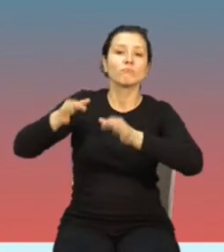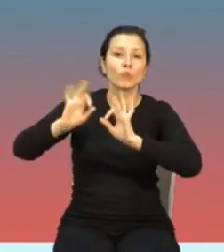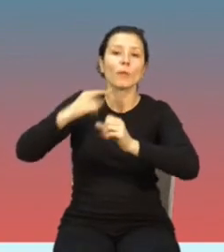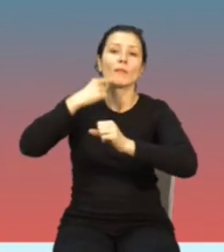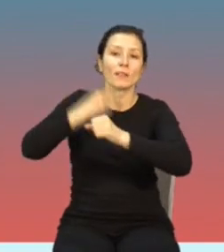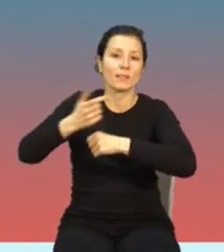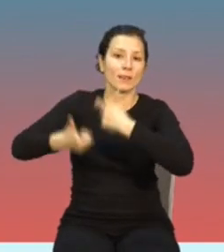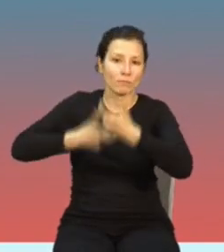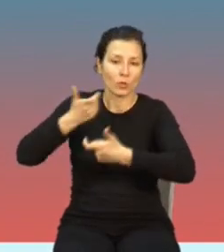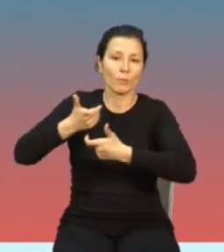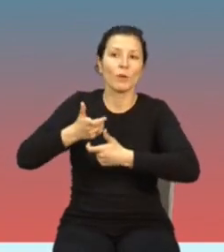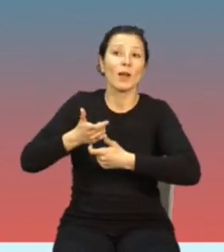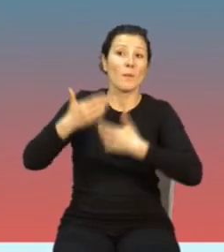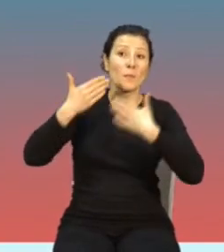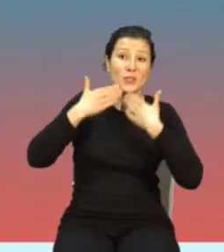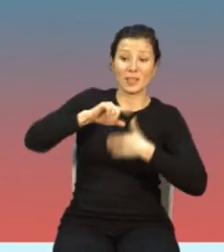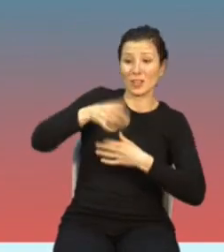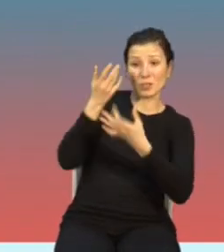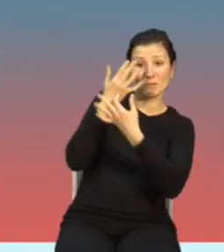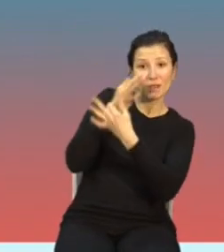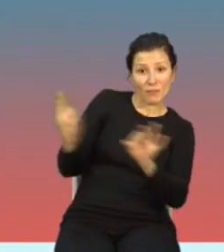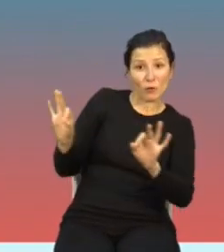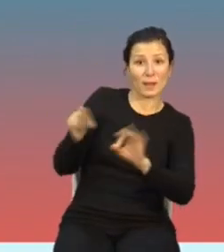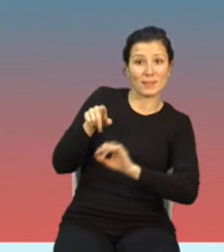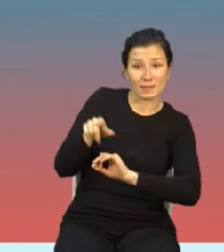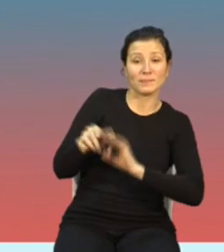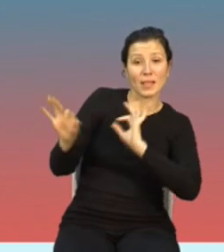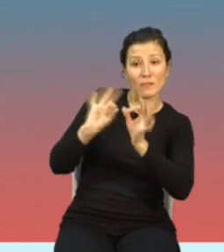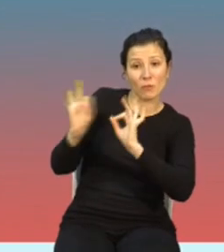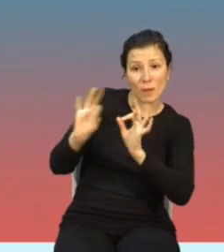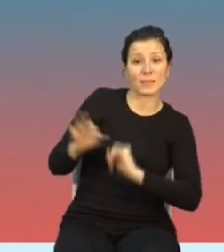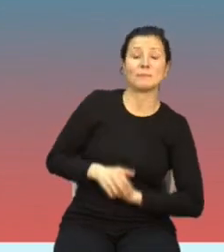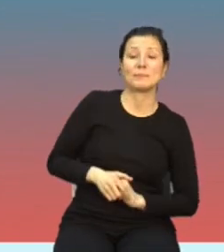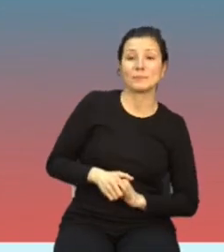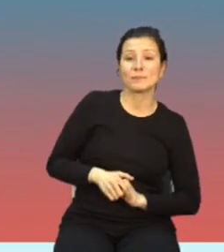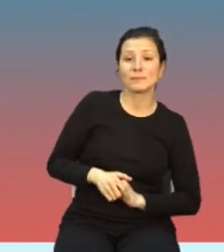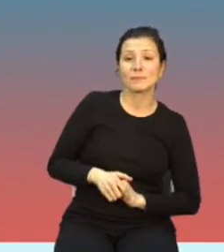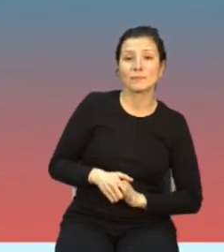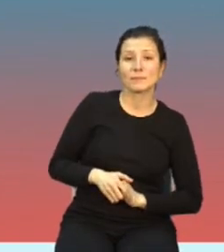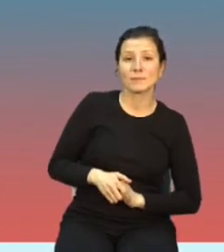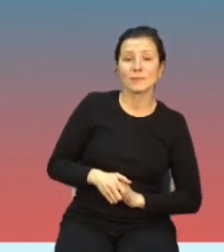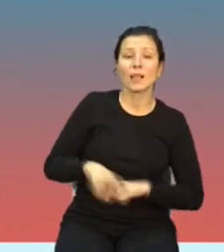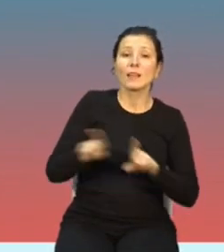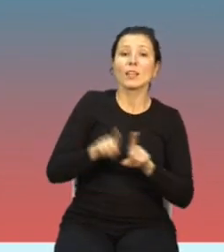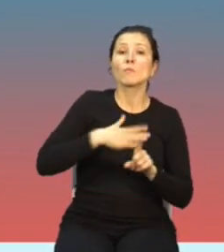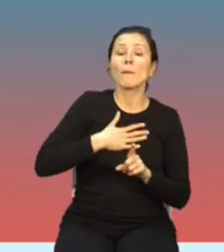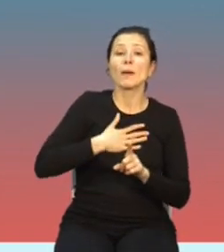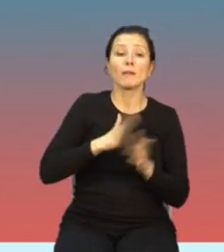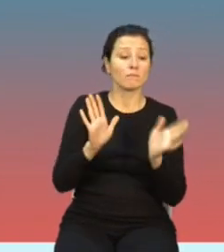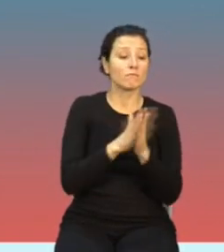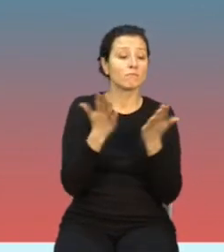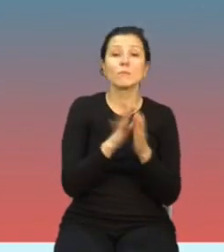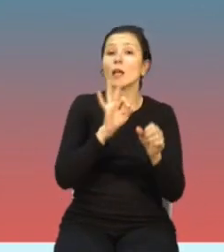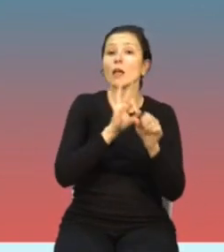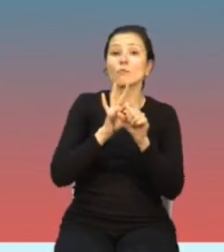poinformowani na temat ewentualnych ryzyk. W związku z tym też mamy własny przewodnik po technologiach 5G.